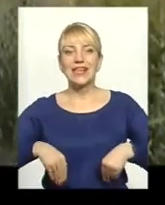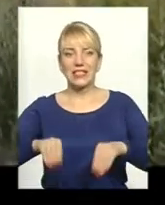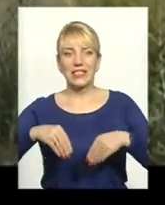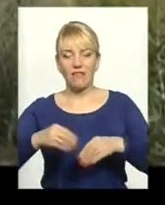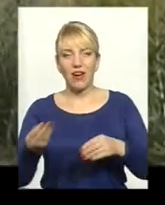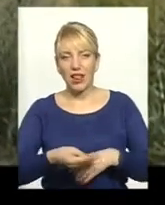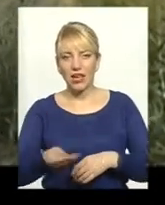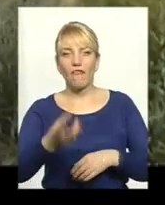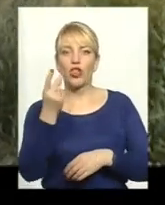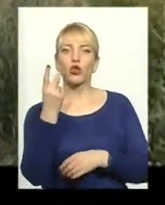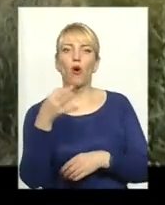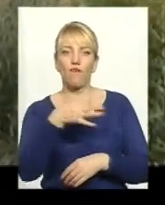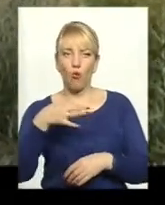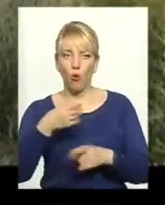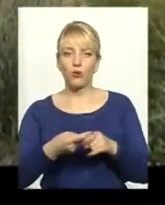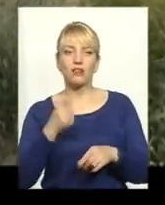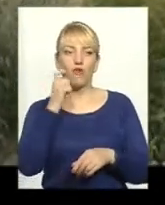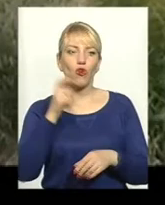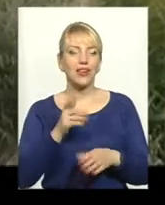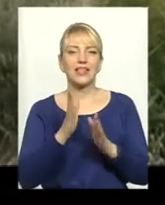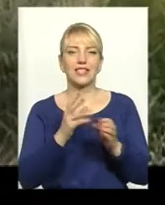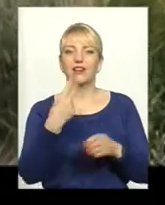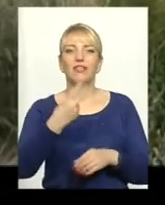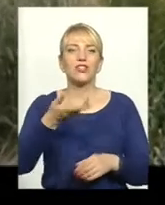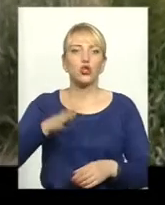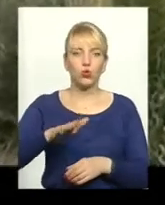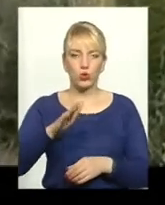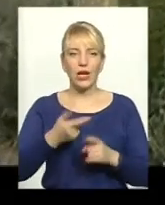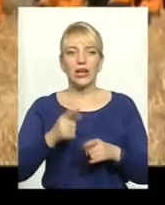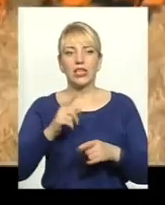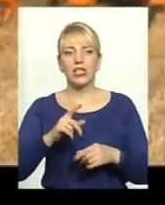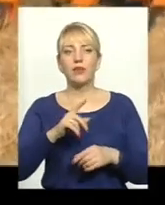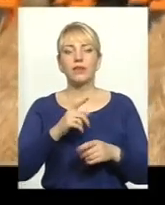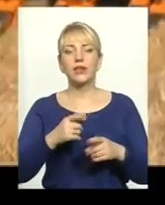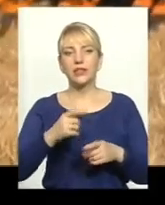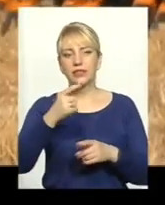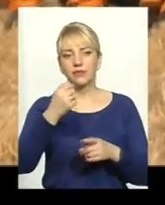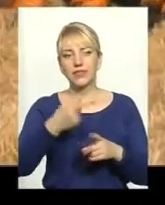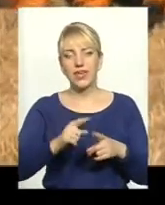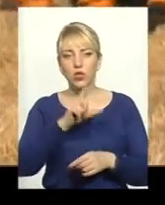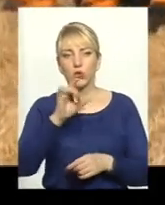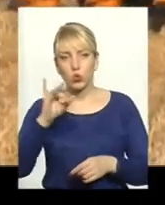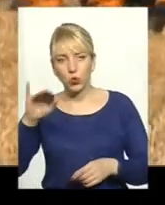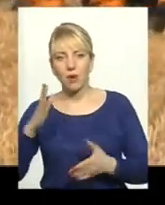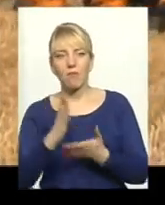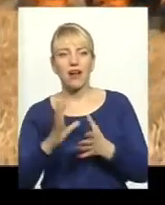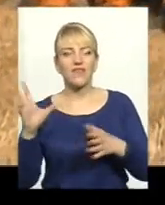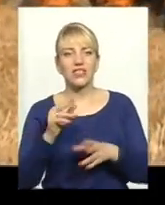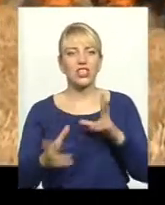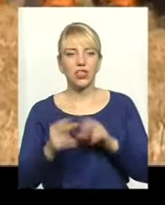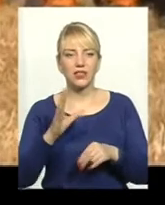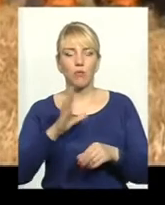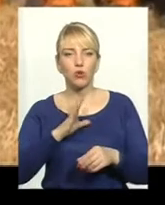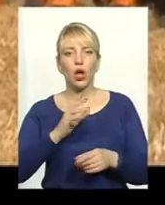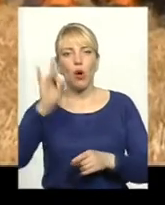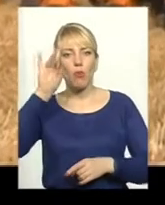області. В Україні їх всього зо двадесятки. Через невибагливість до рельєфу та ефективність Мзурі має всі шанси стати вельми популярною